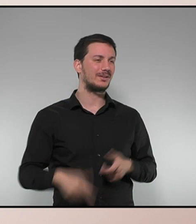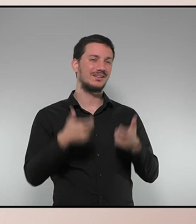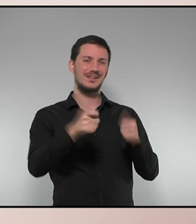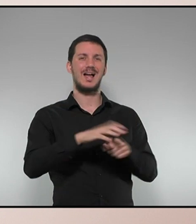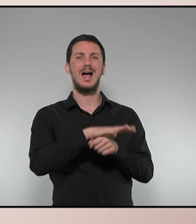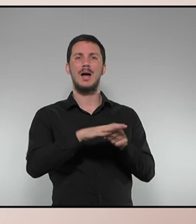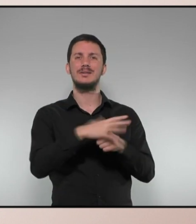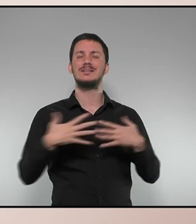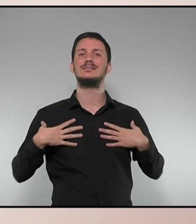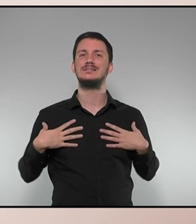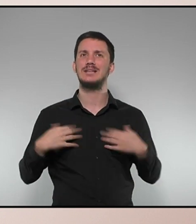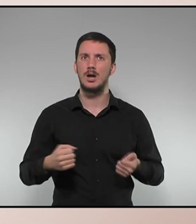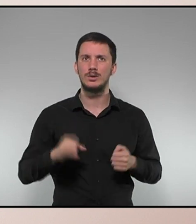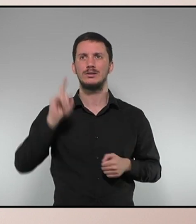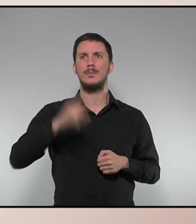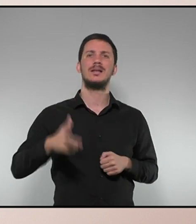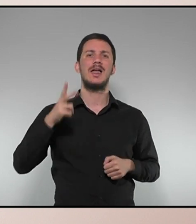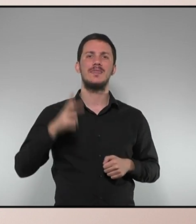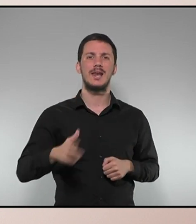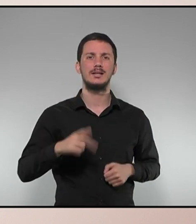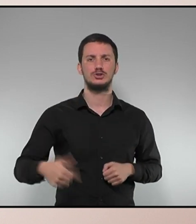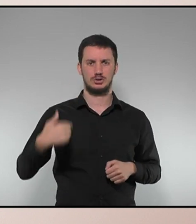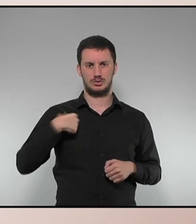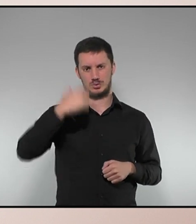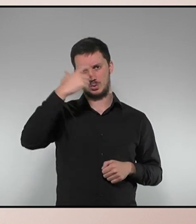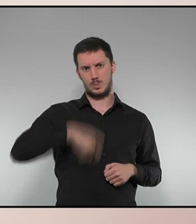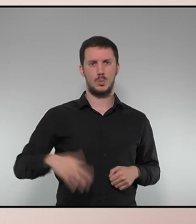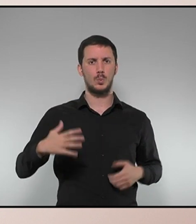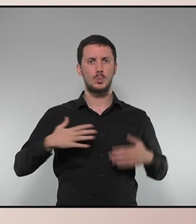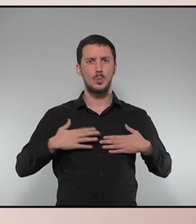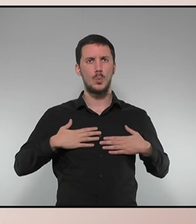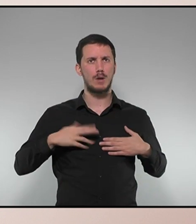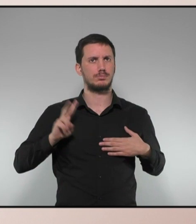i per tant també el dret al propi cos com ho seguirem defensant en aquest govern.